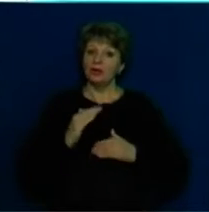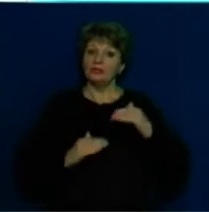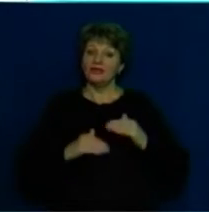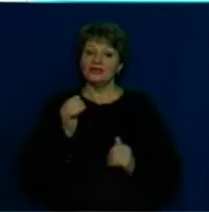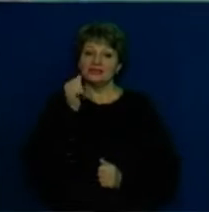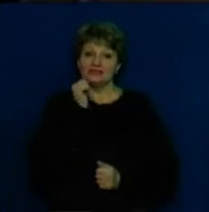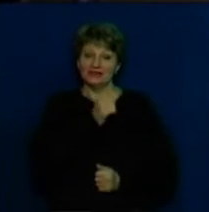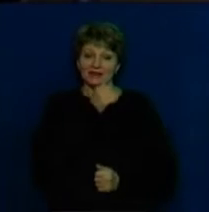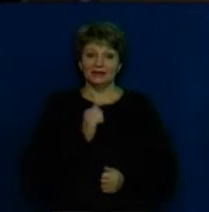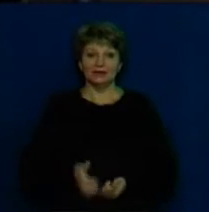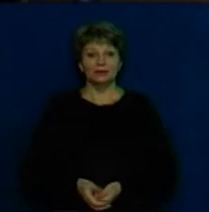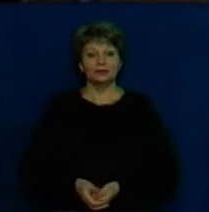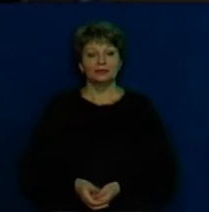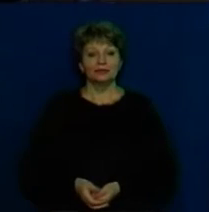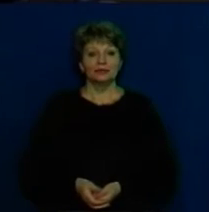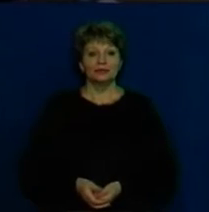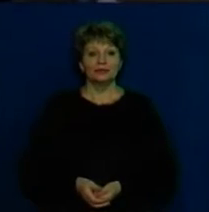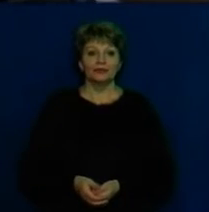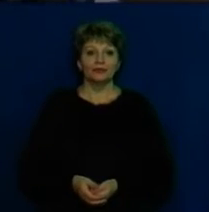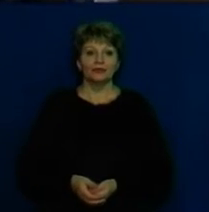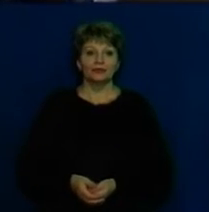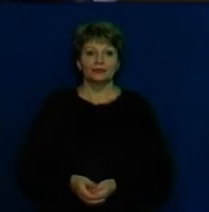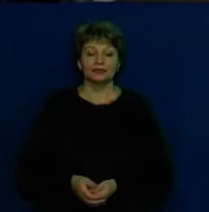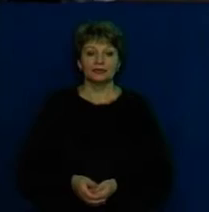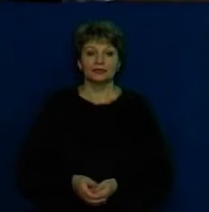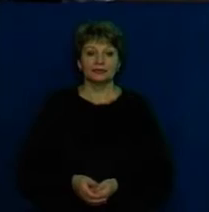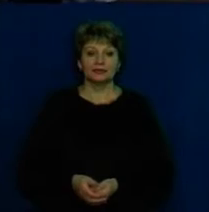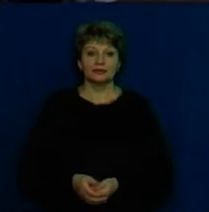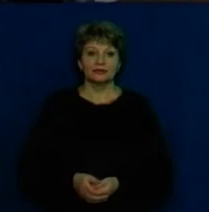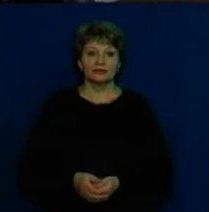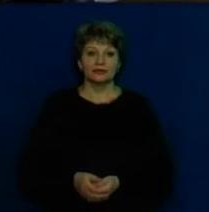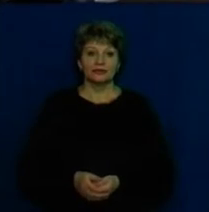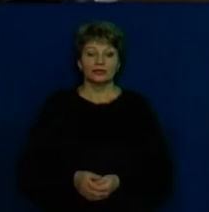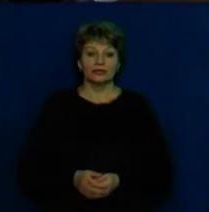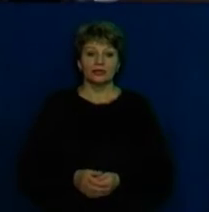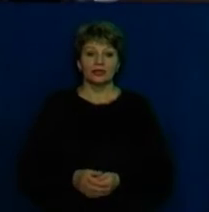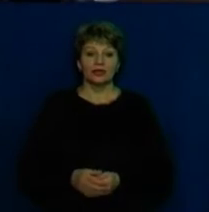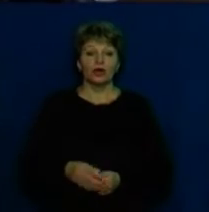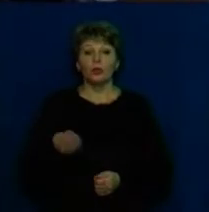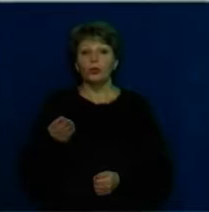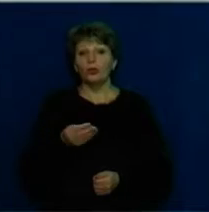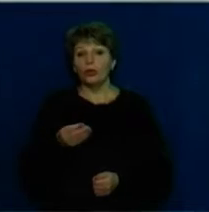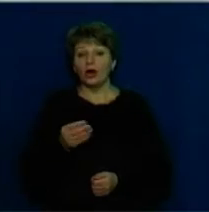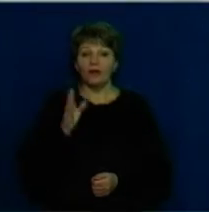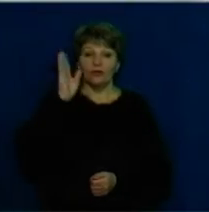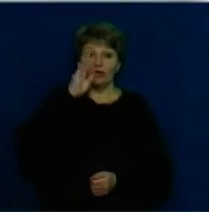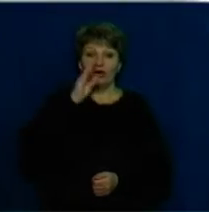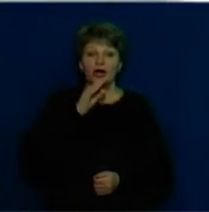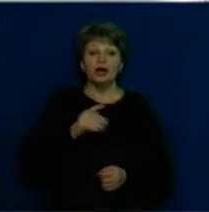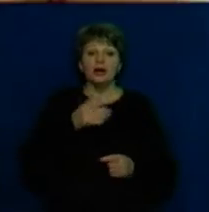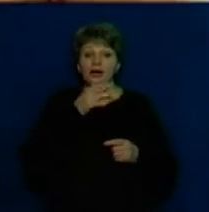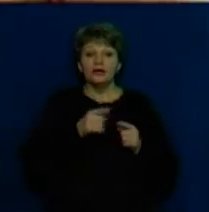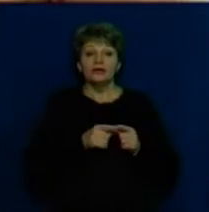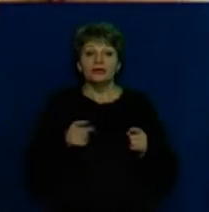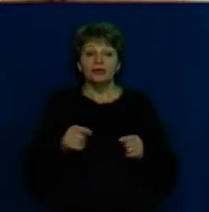секретами. Закваска – це чиста життя і водичка. І тут більш нічого не має. Процес у виготовлення